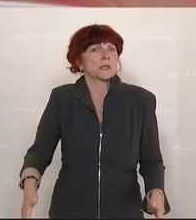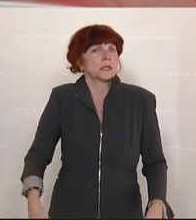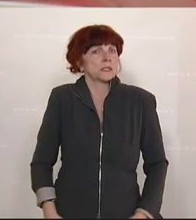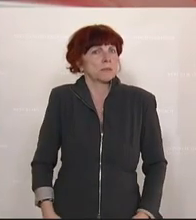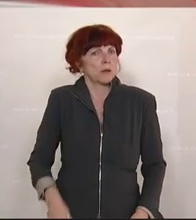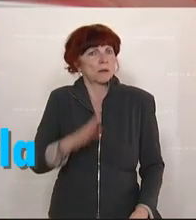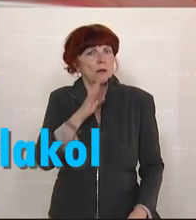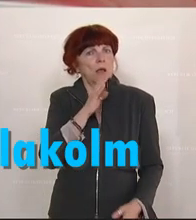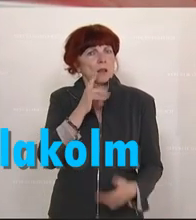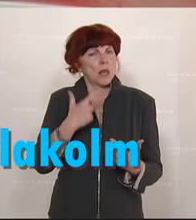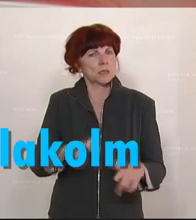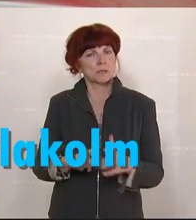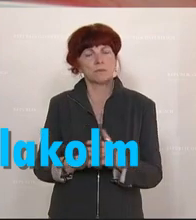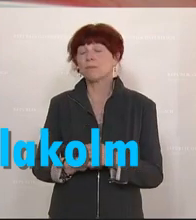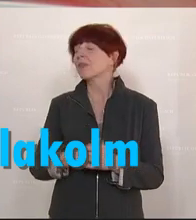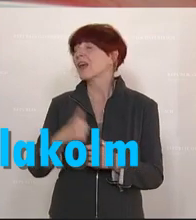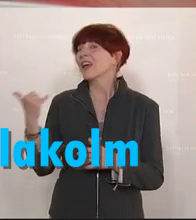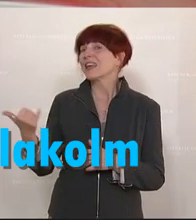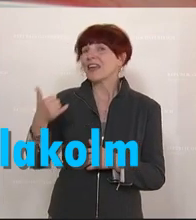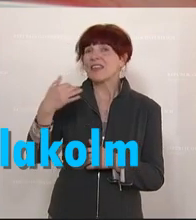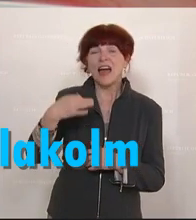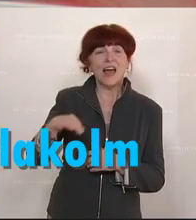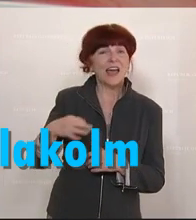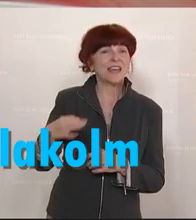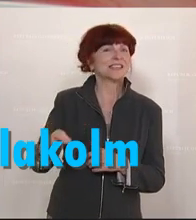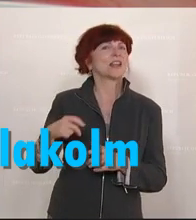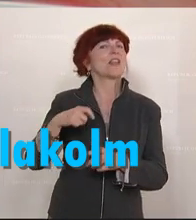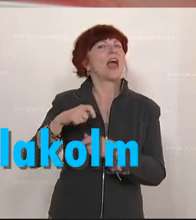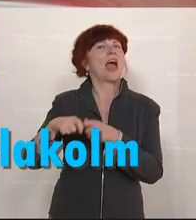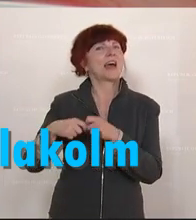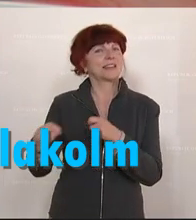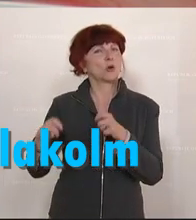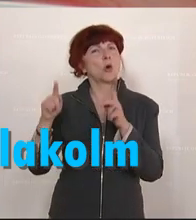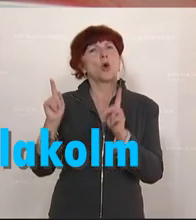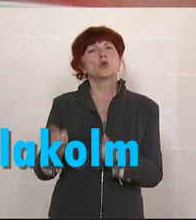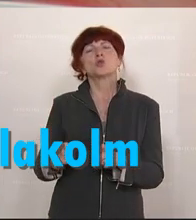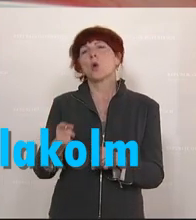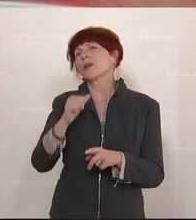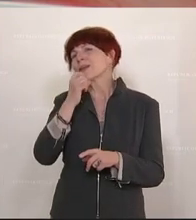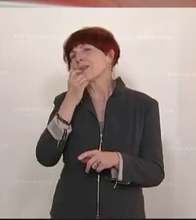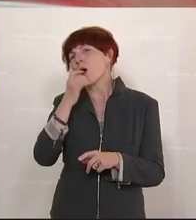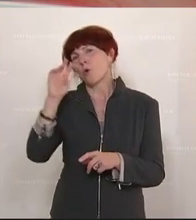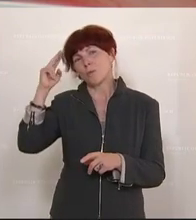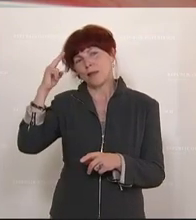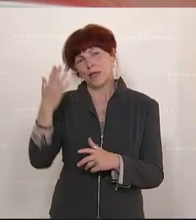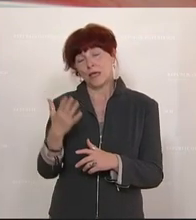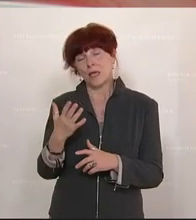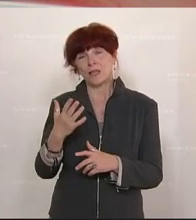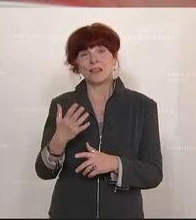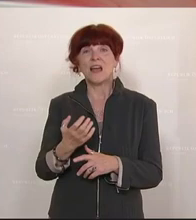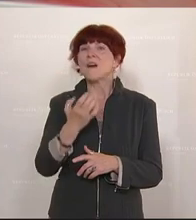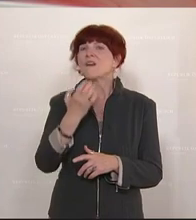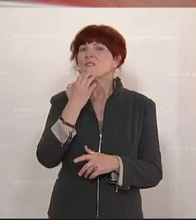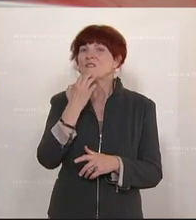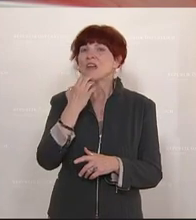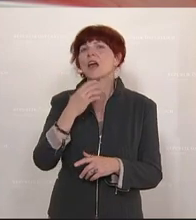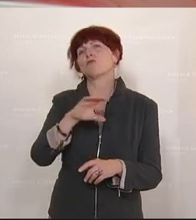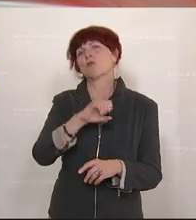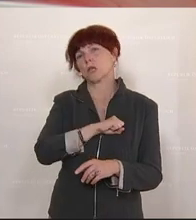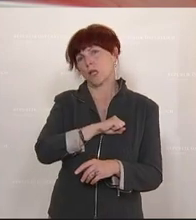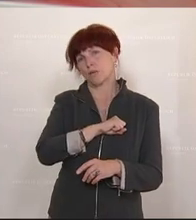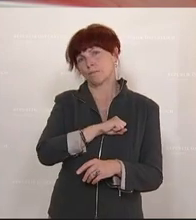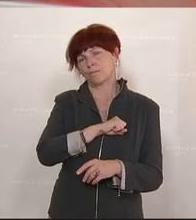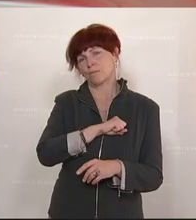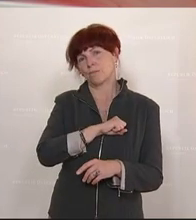Wir sollten uns bei jeder Einzelnen dieser Handlungen sehr, sehr genau überlegen, wem es am Ende nützt und vor allem,